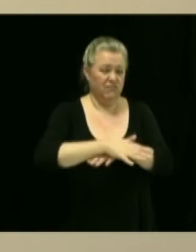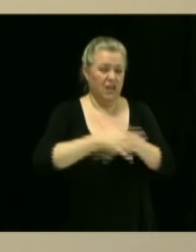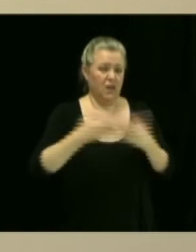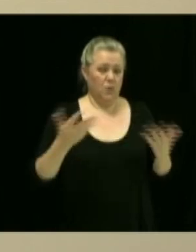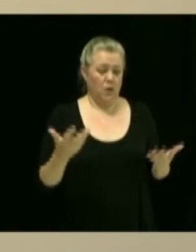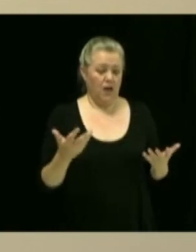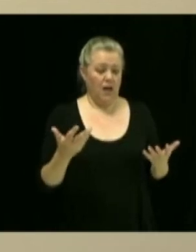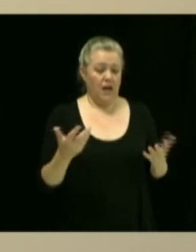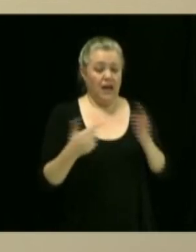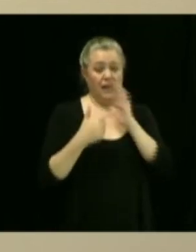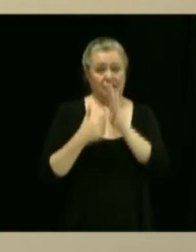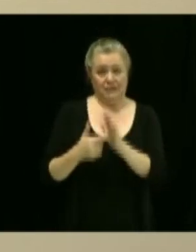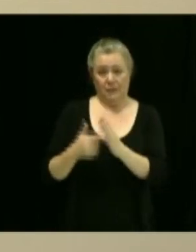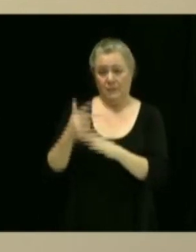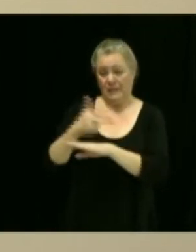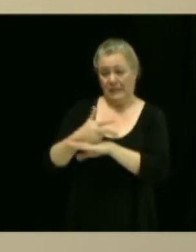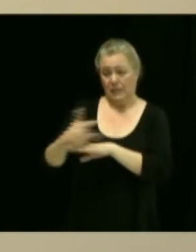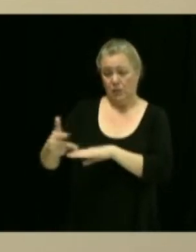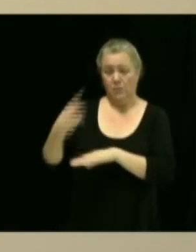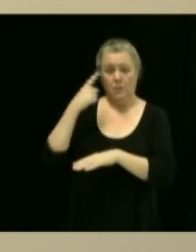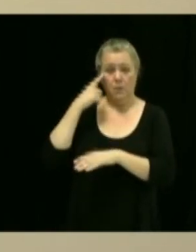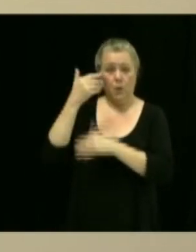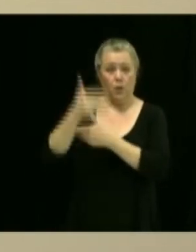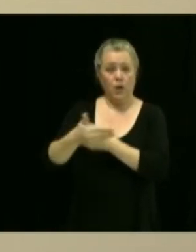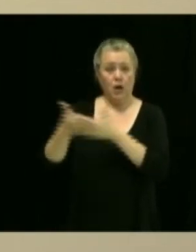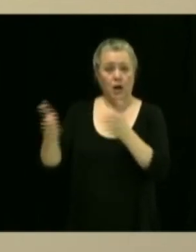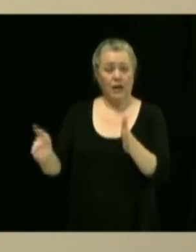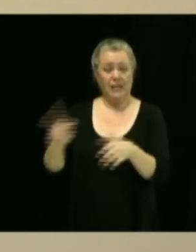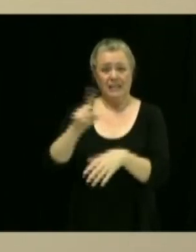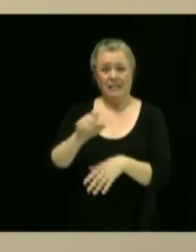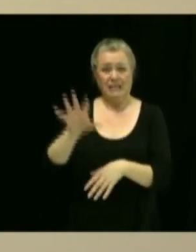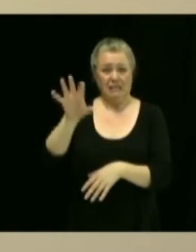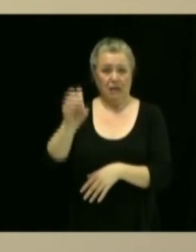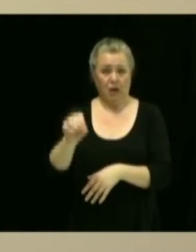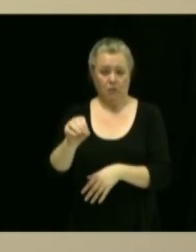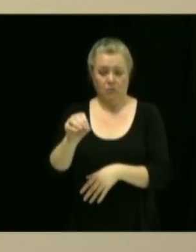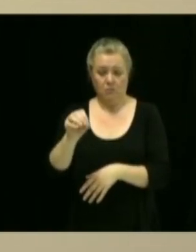du carré 150, je ne l'ai jamais vu débordant,